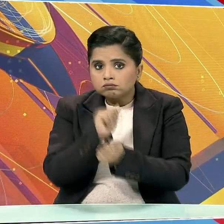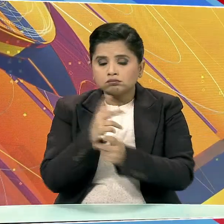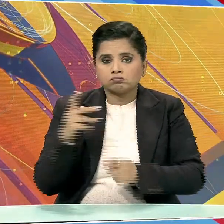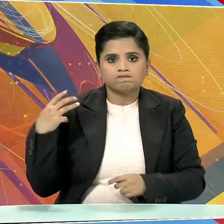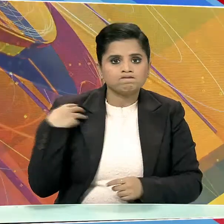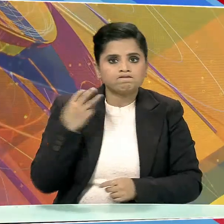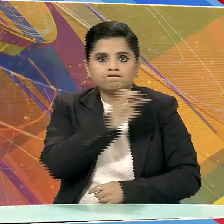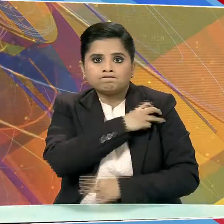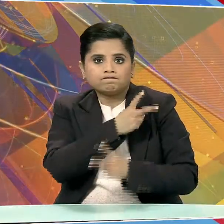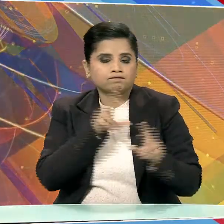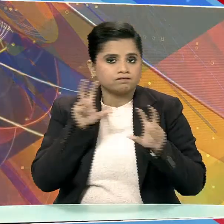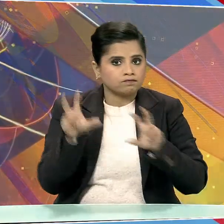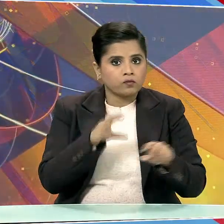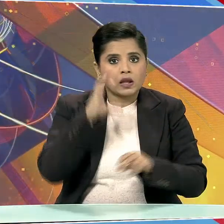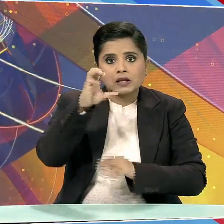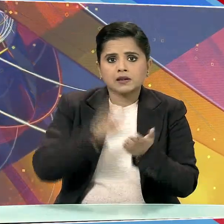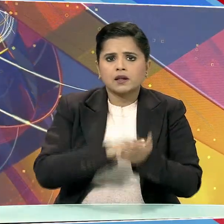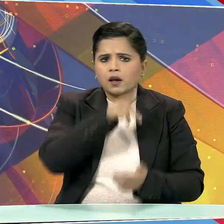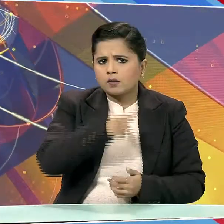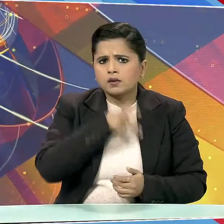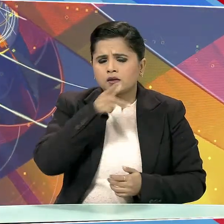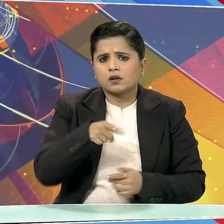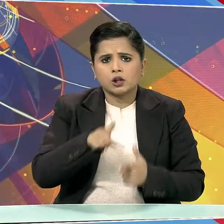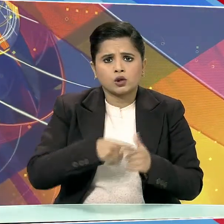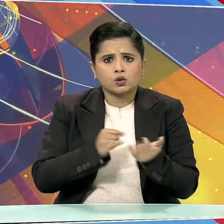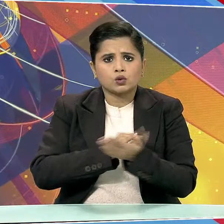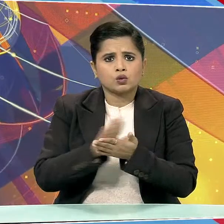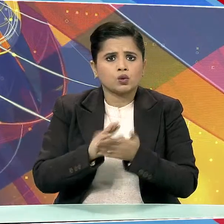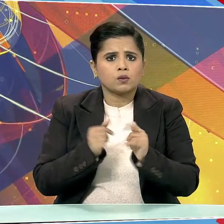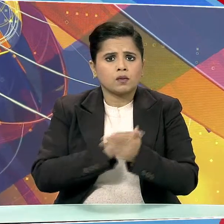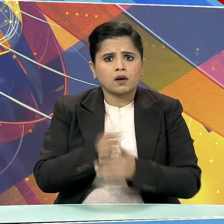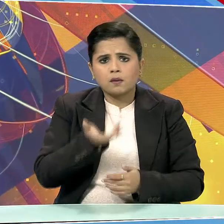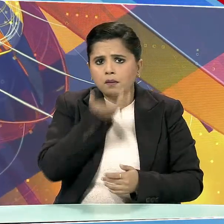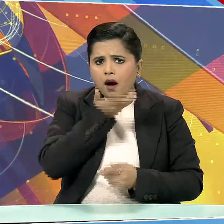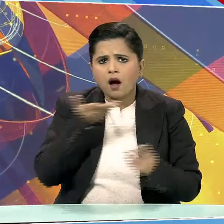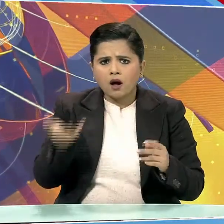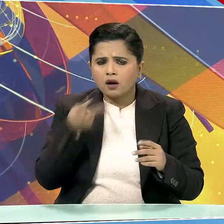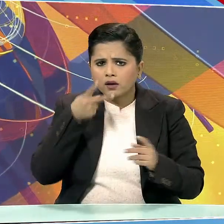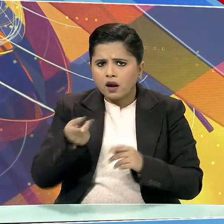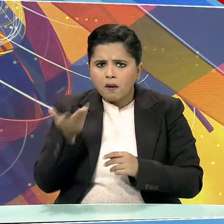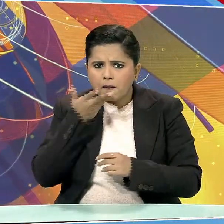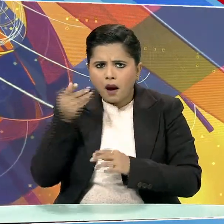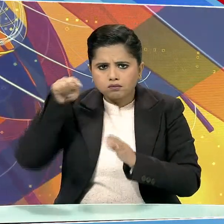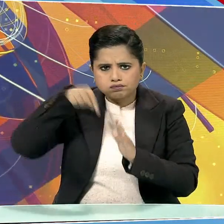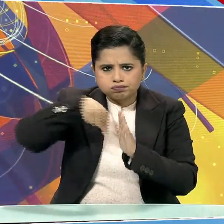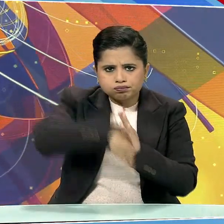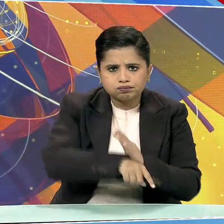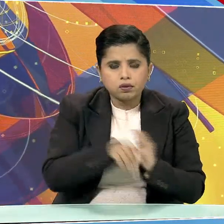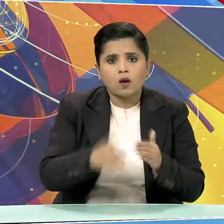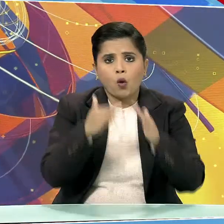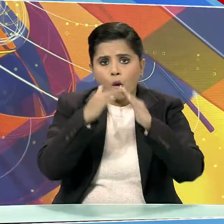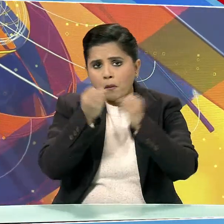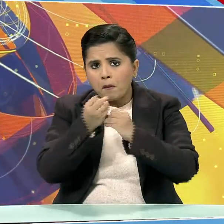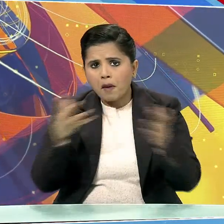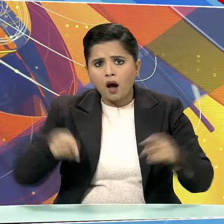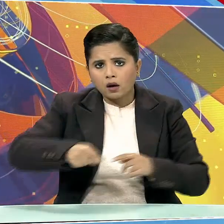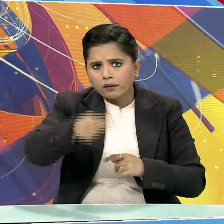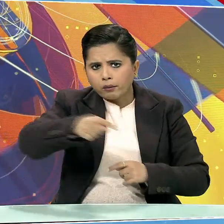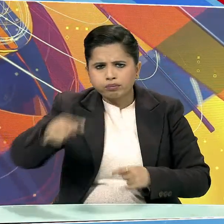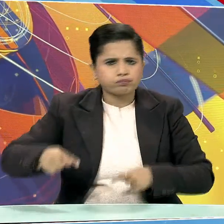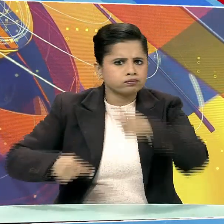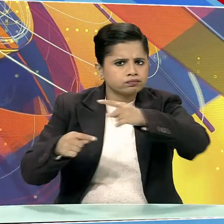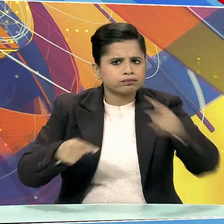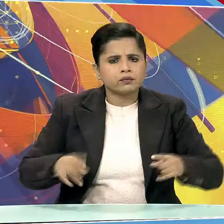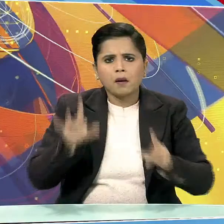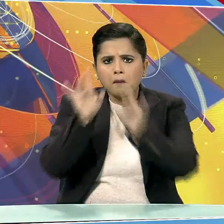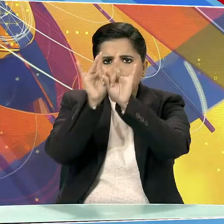मुख्यमंत्री पुश्क सिंग धामी ने कहा कि जोशी मत में पानी के रिसाओं से काफी घरों में दरारे आई हैं उन्होंने कहा